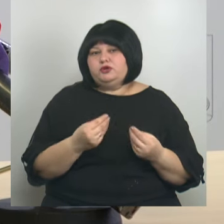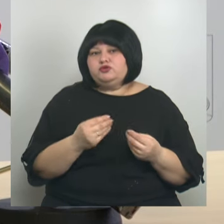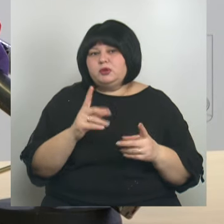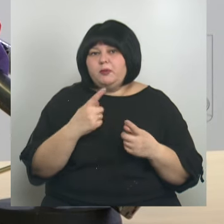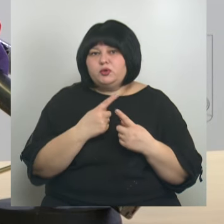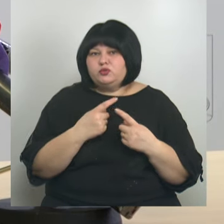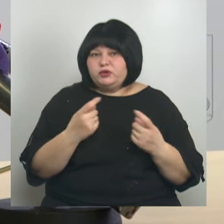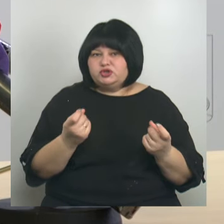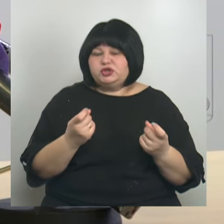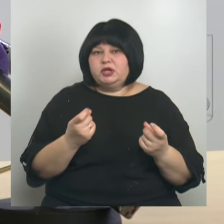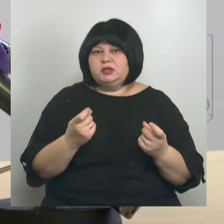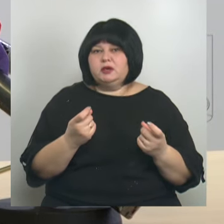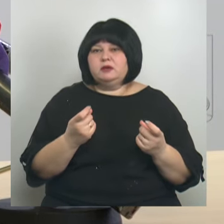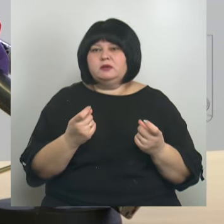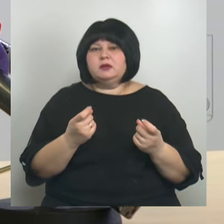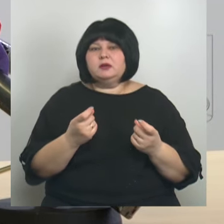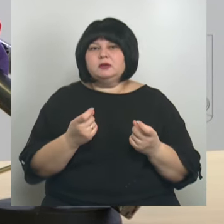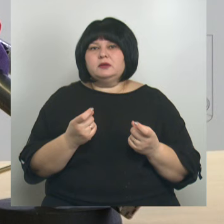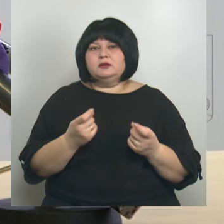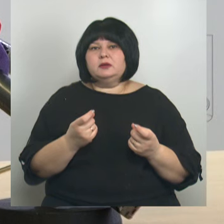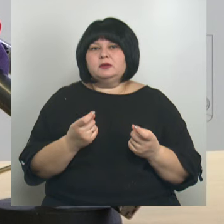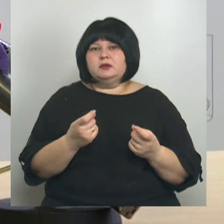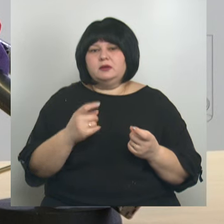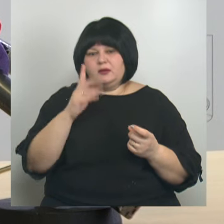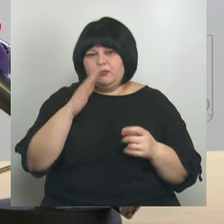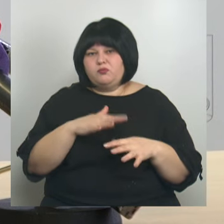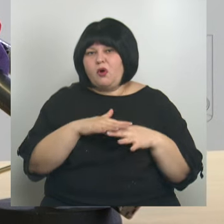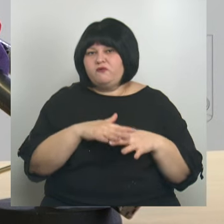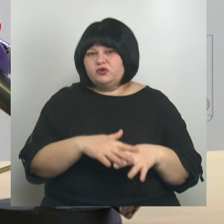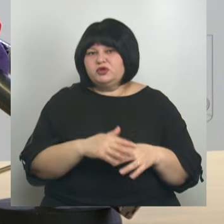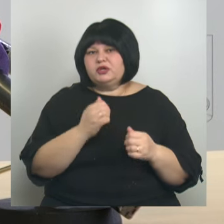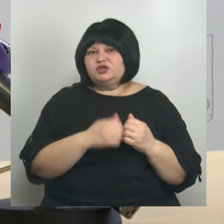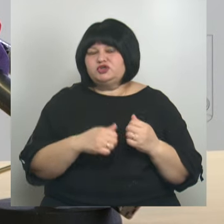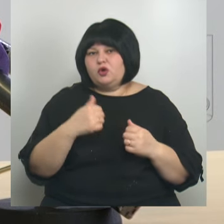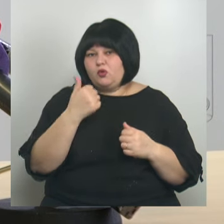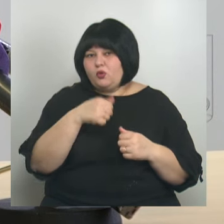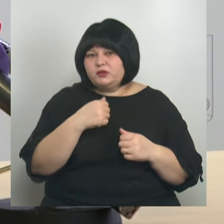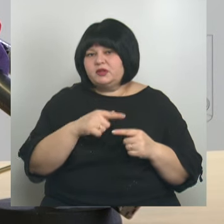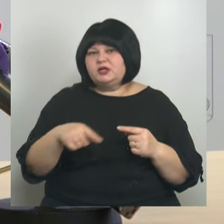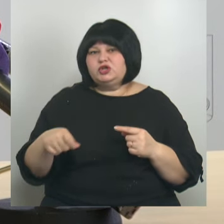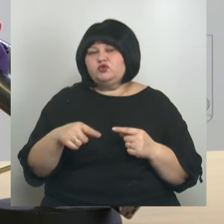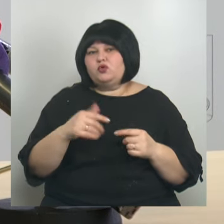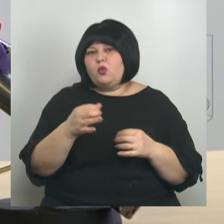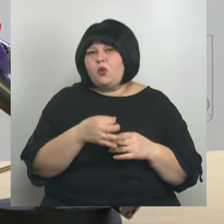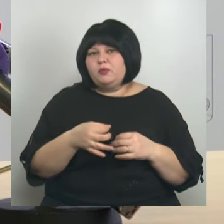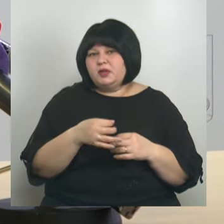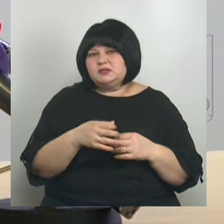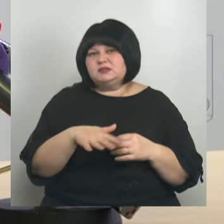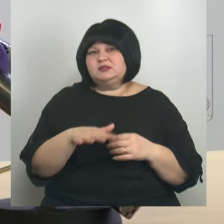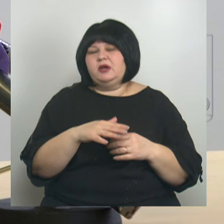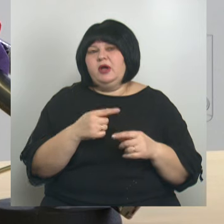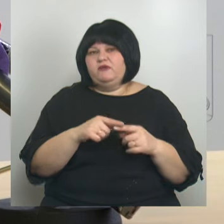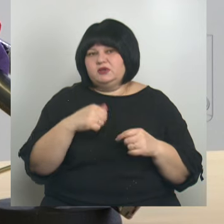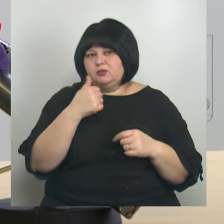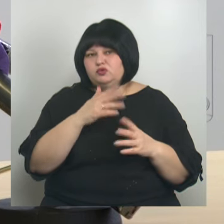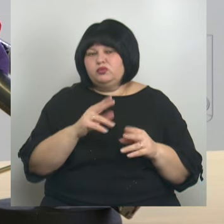предупреждения павловых ситуаций ежегодно на территории области производится ремонт гидротехнических сооружений. В этом